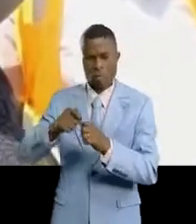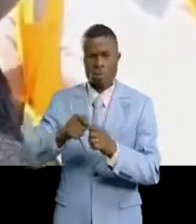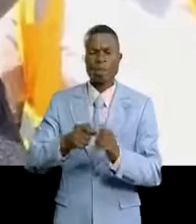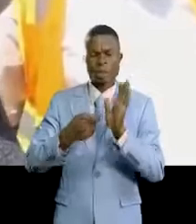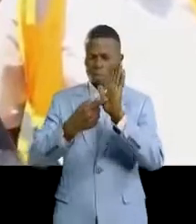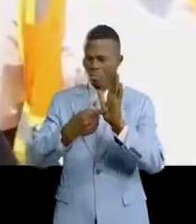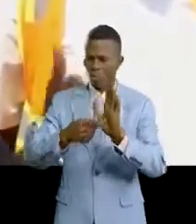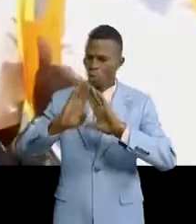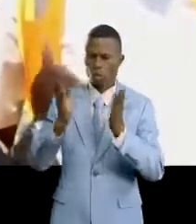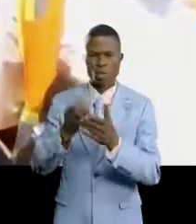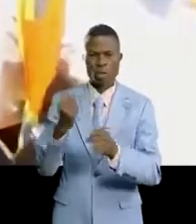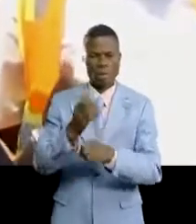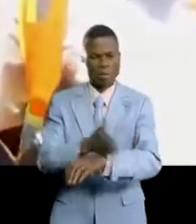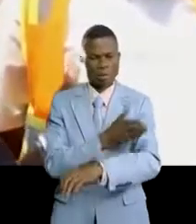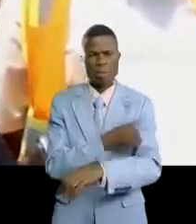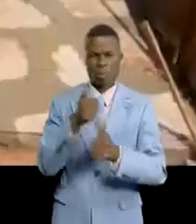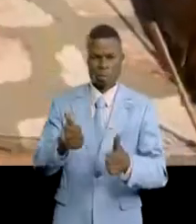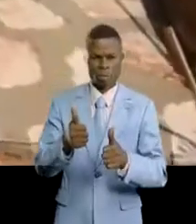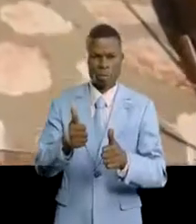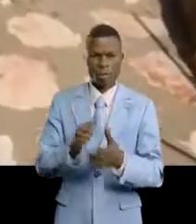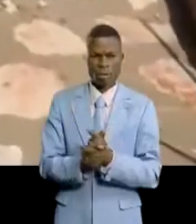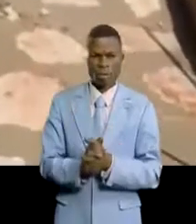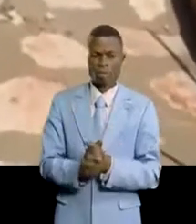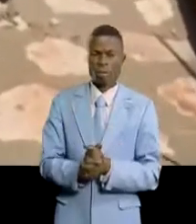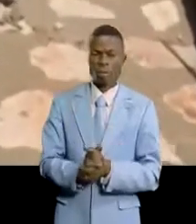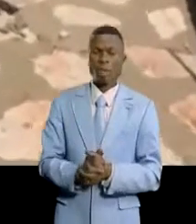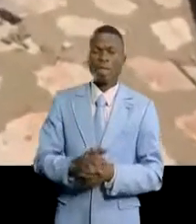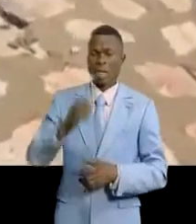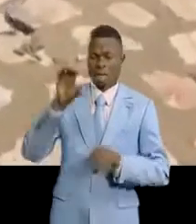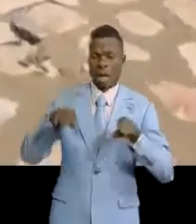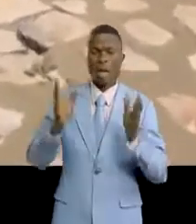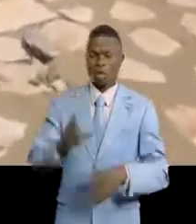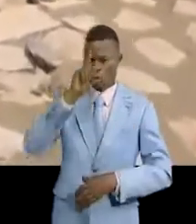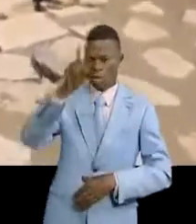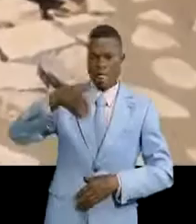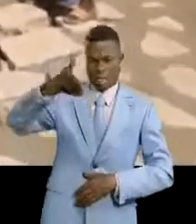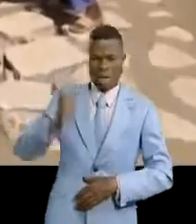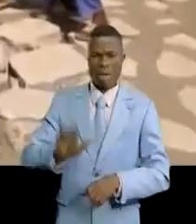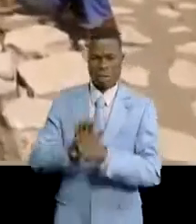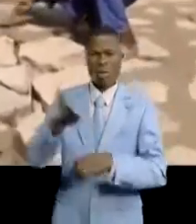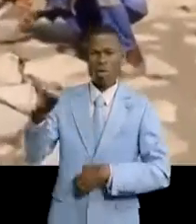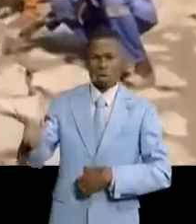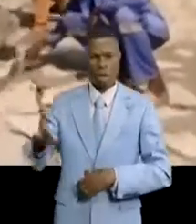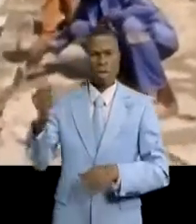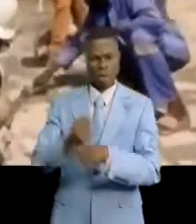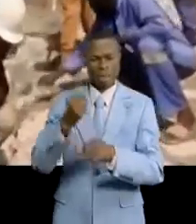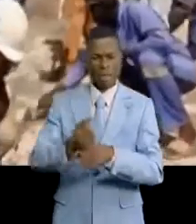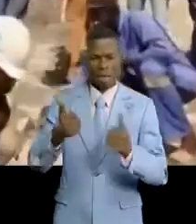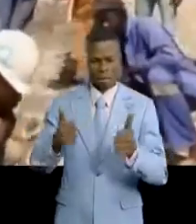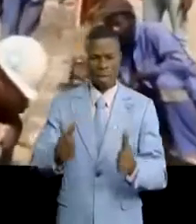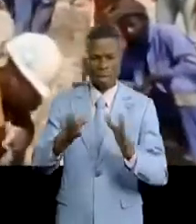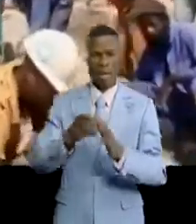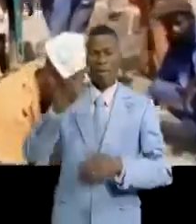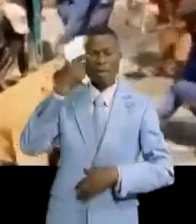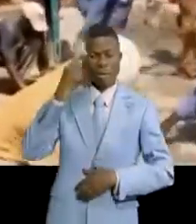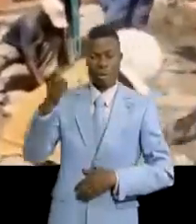bien. Ça se présente bien parce que ce ne pas les têtes congolais qui manquent. Ils ont des techniciens, des ingénieurs sont là et ils font du bon travail avec les chimins. À la